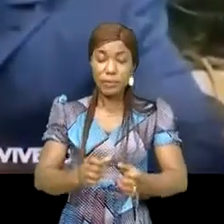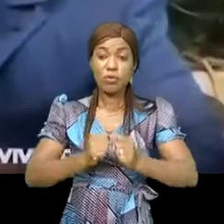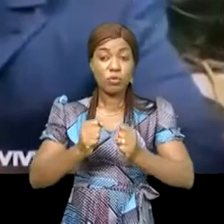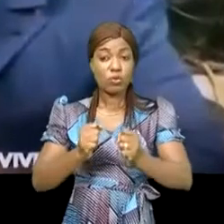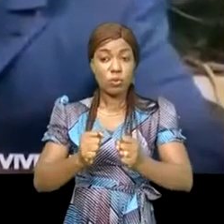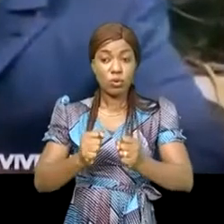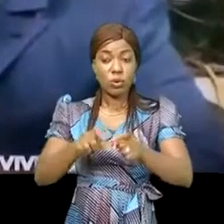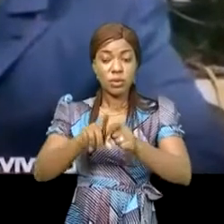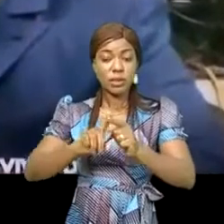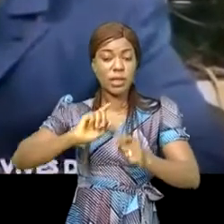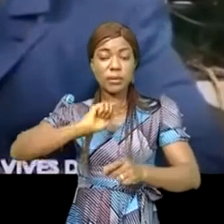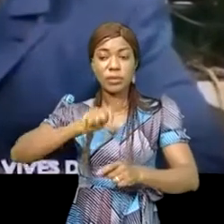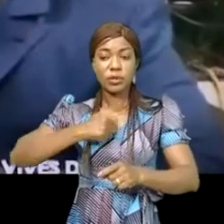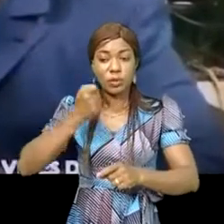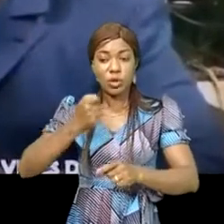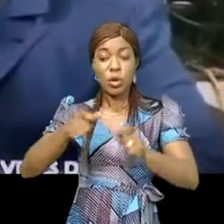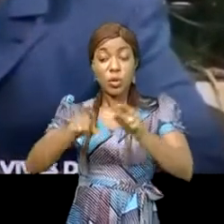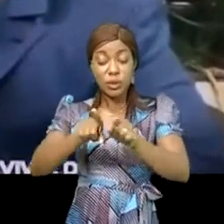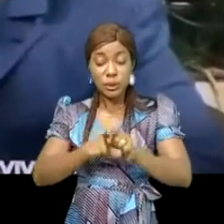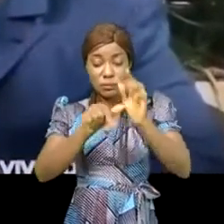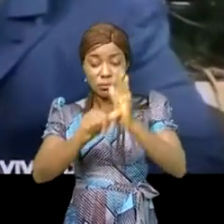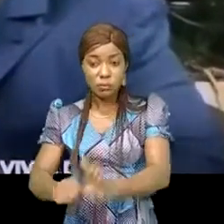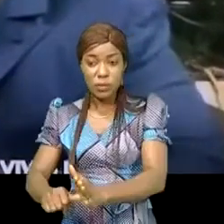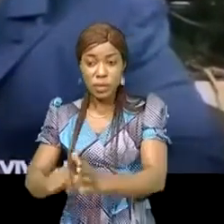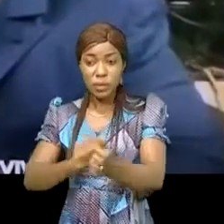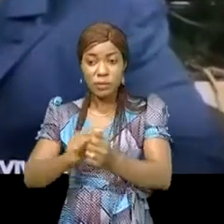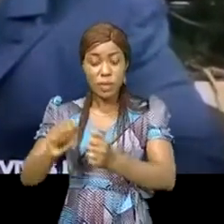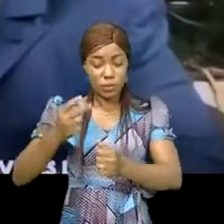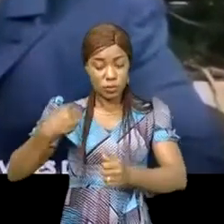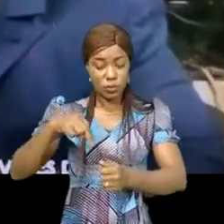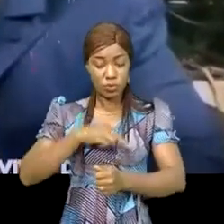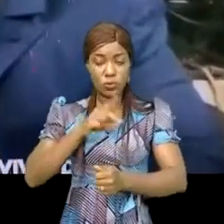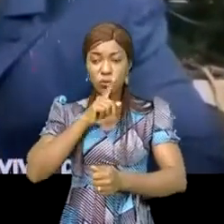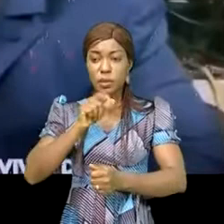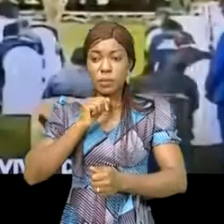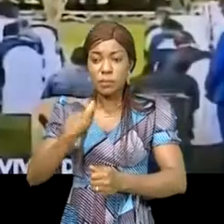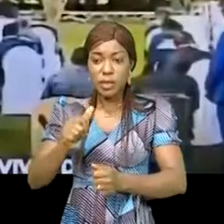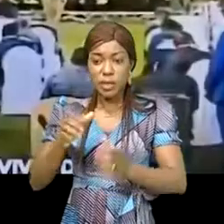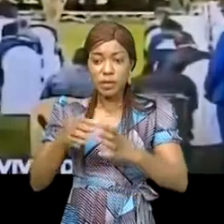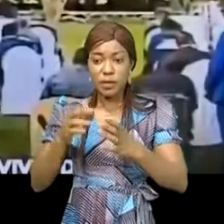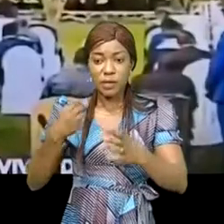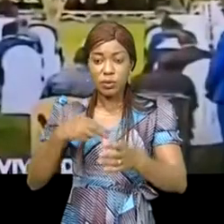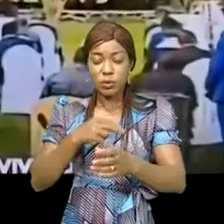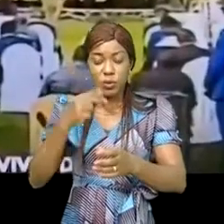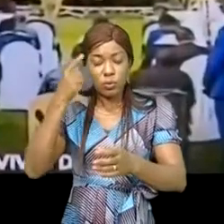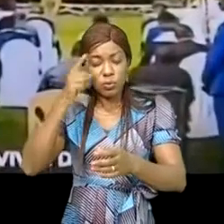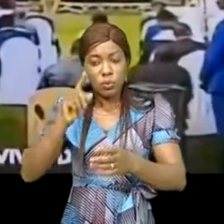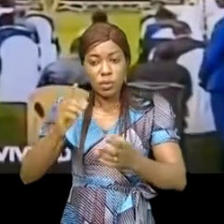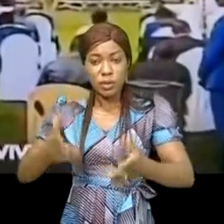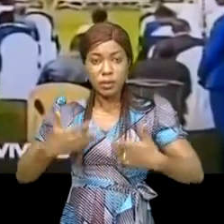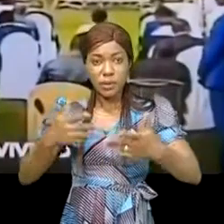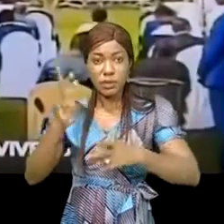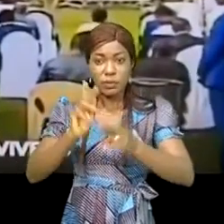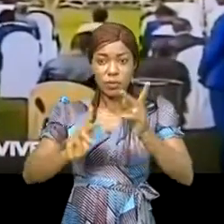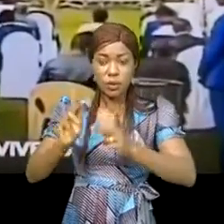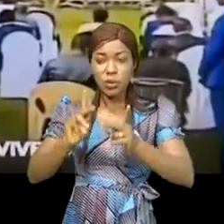nous avons subie que l'injustice qui a été commise envers nous ne soit pas seulement là pour déplaire la population mais que